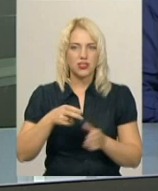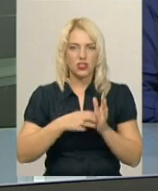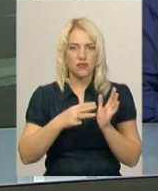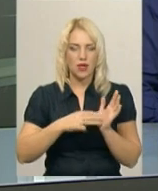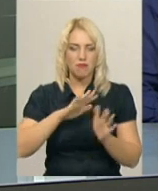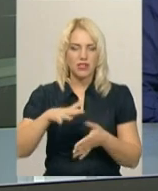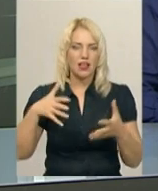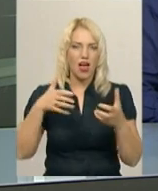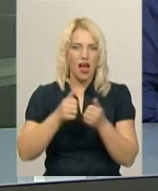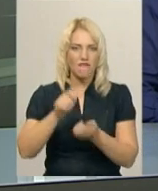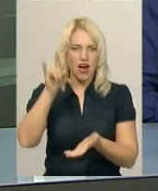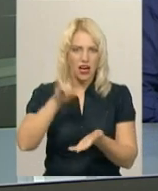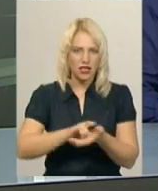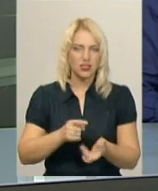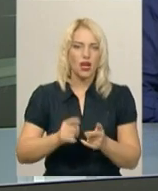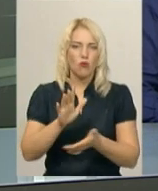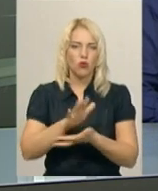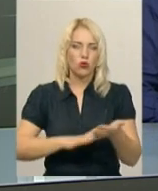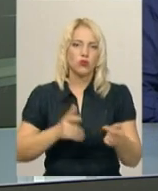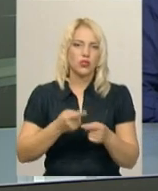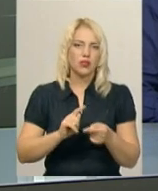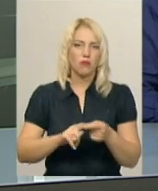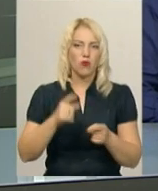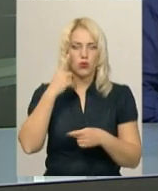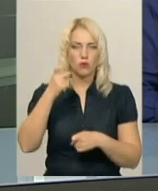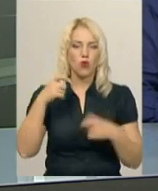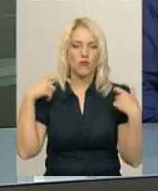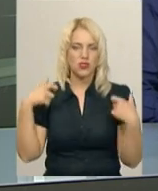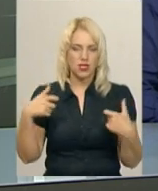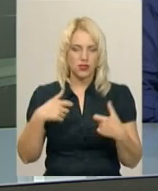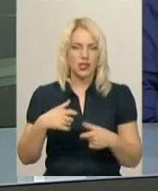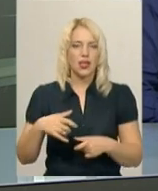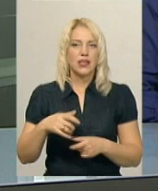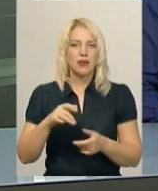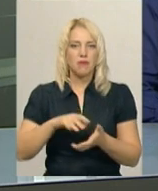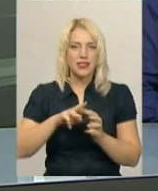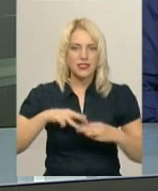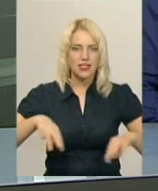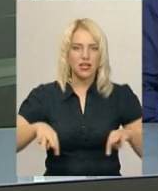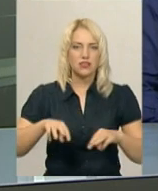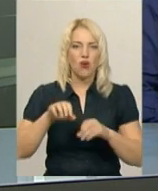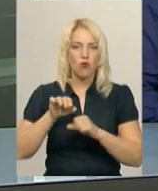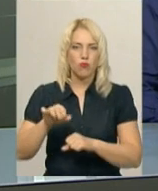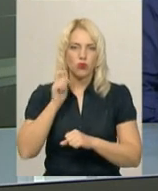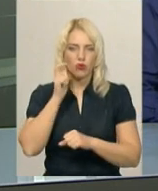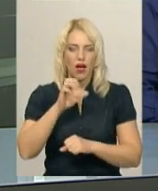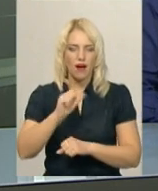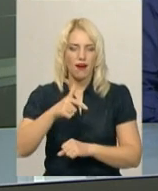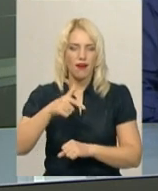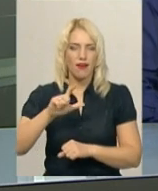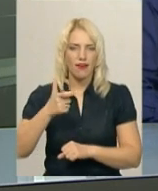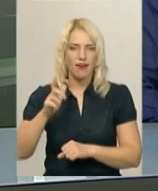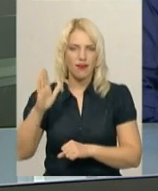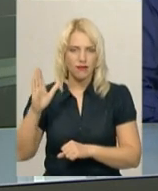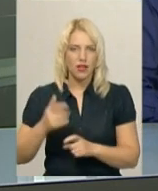літака продовжується. Про це нам телефоном повідомив офіцер регіонального медіацентру Міністерства оборони України Андрій Агіїв. За